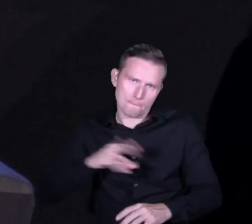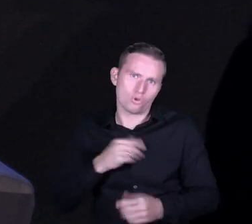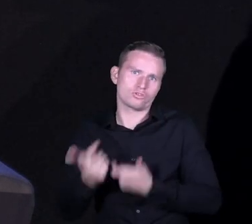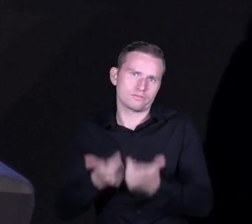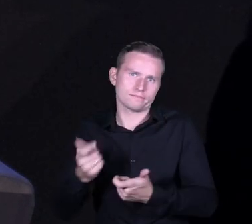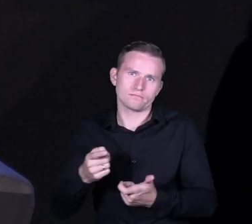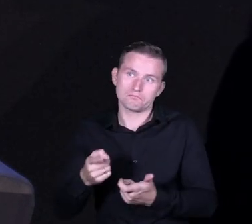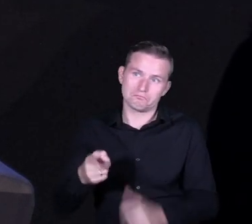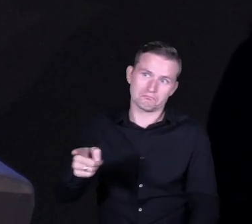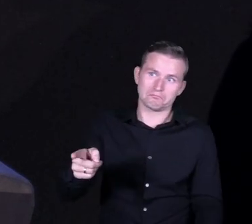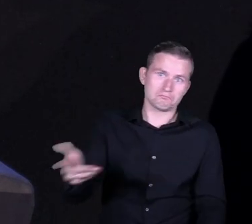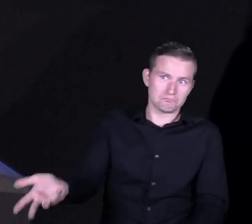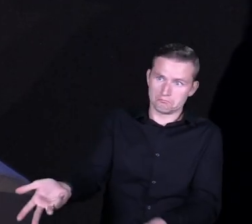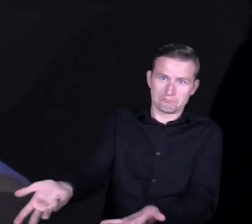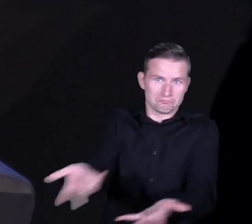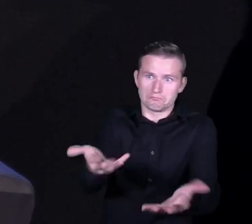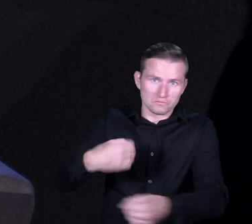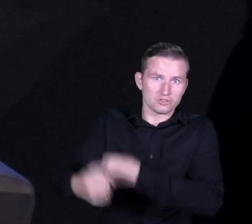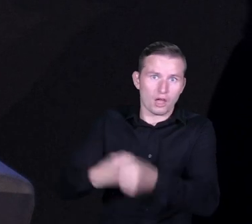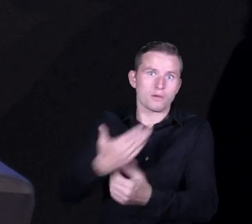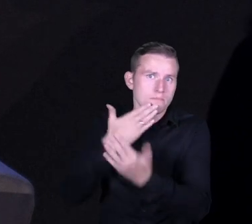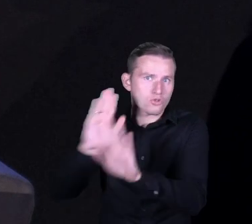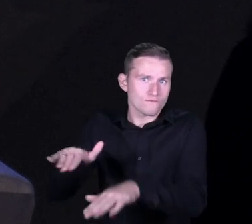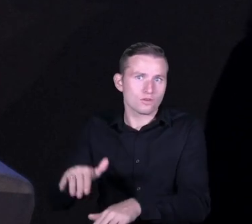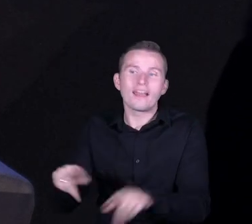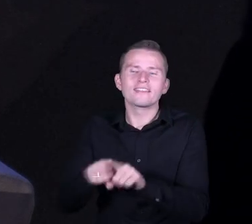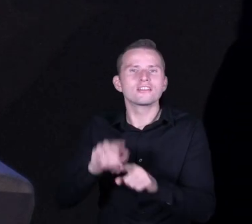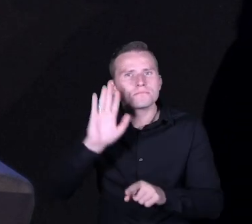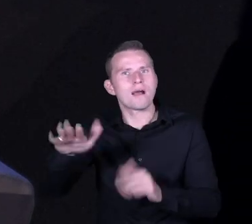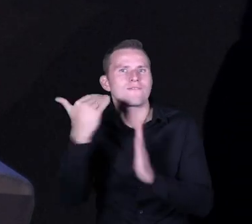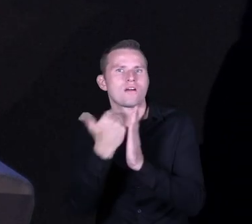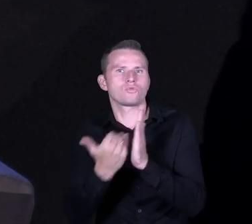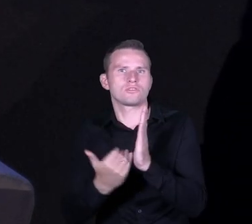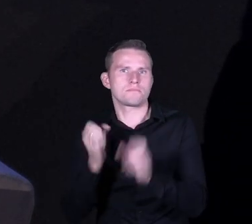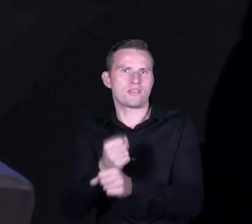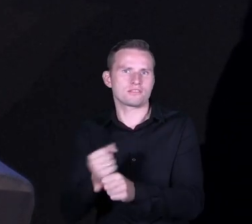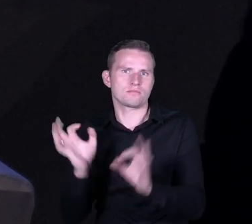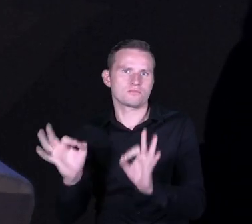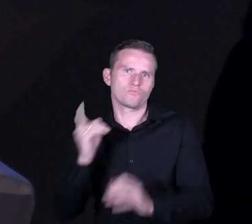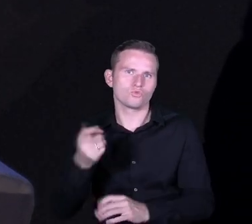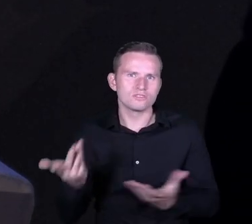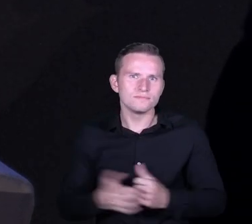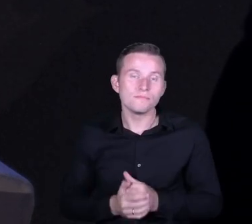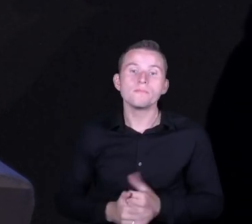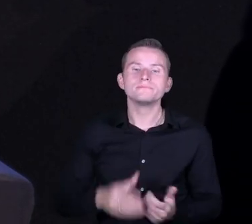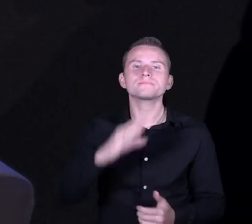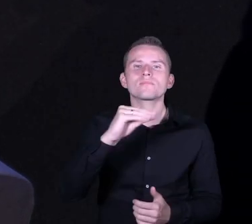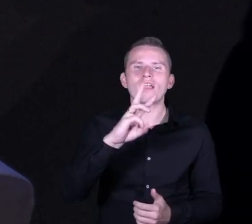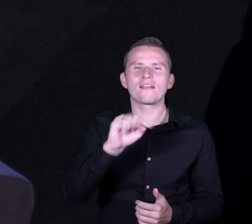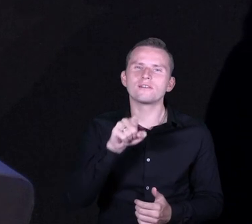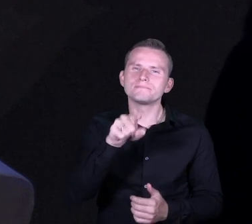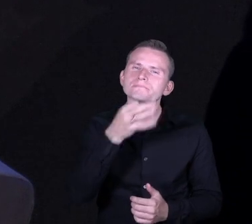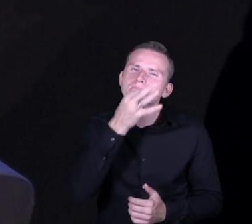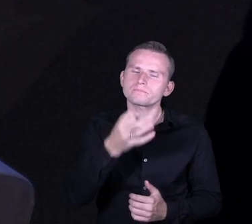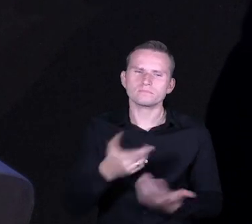mile widziane, że to jest akceptowane i mieć do tego warunki. I jak gdybyś Ewo podpowiedziała dyrektorom ze swojego